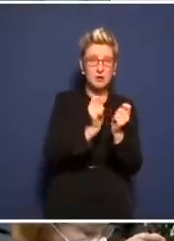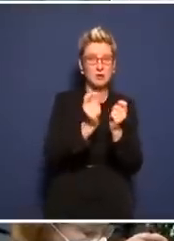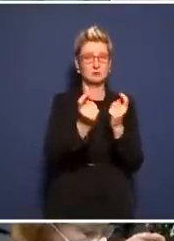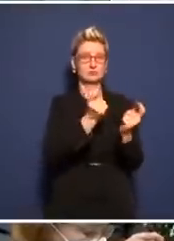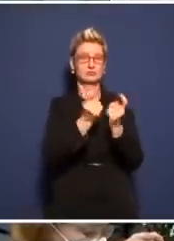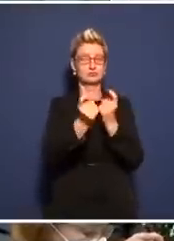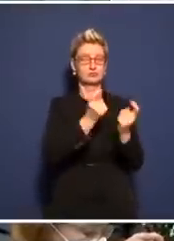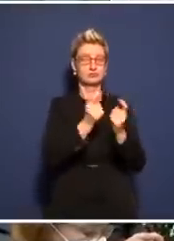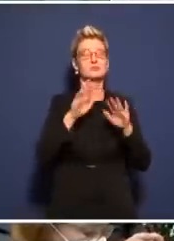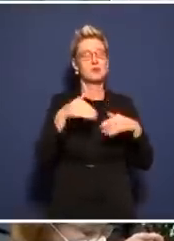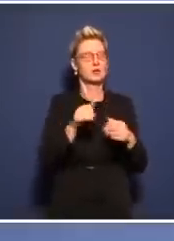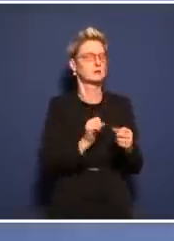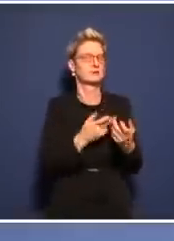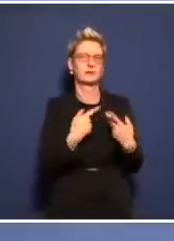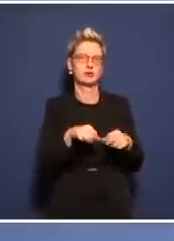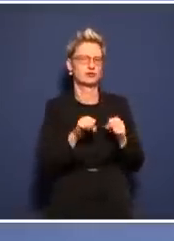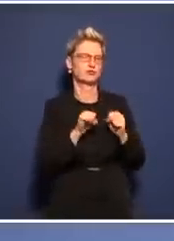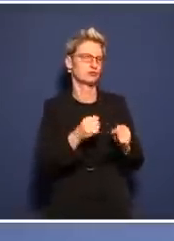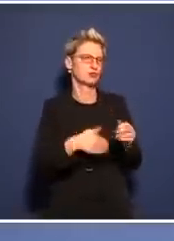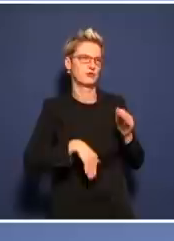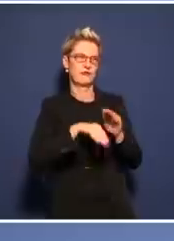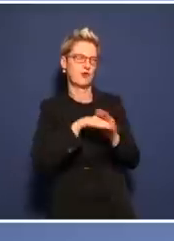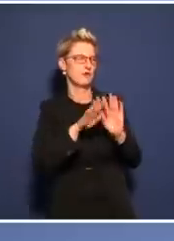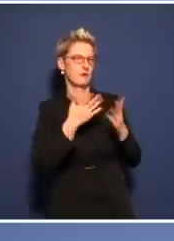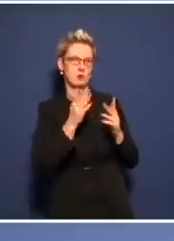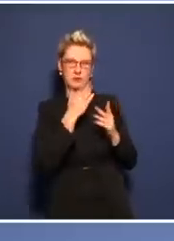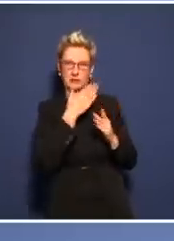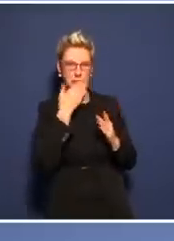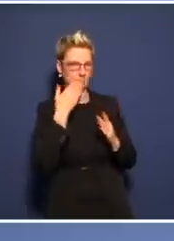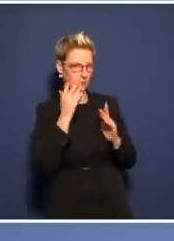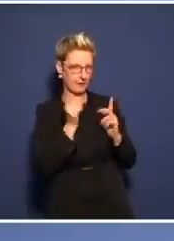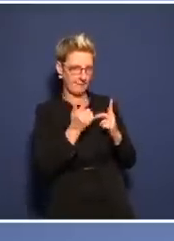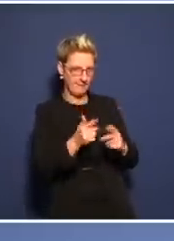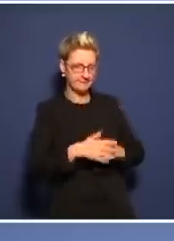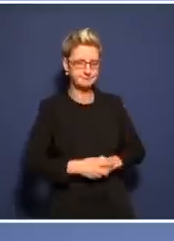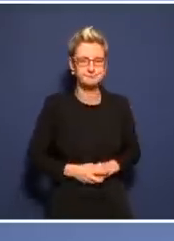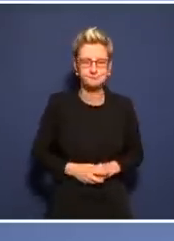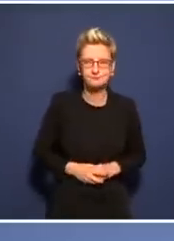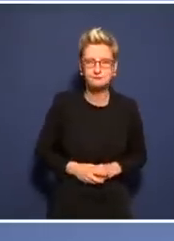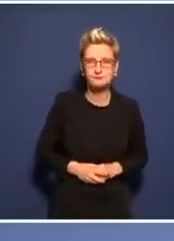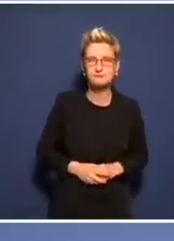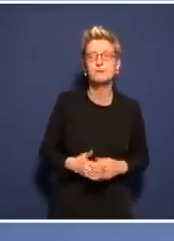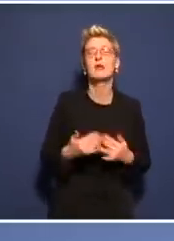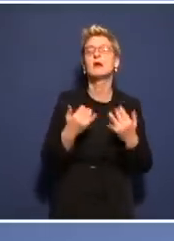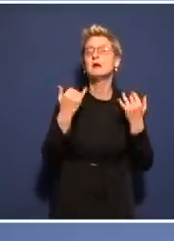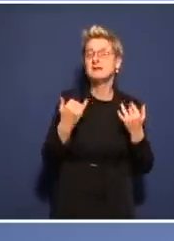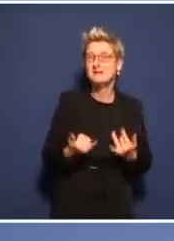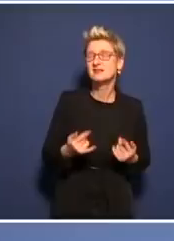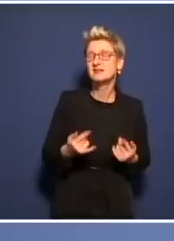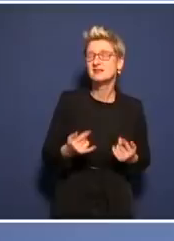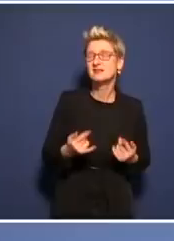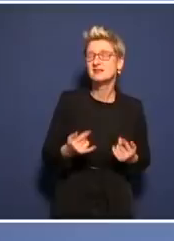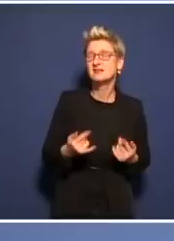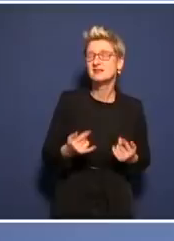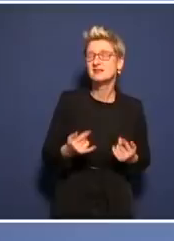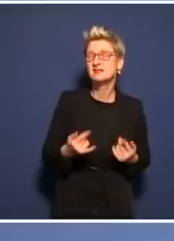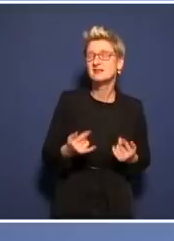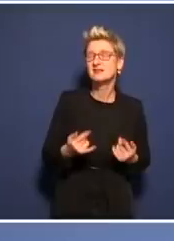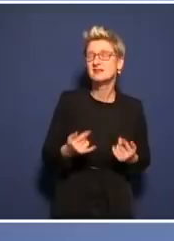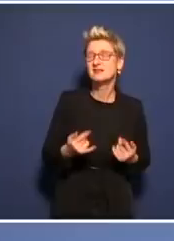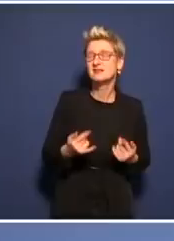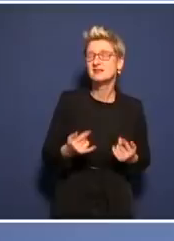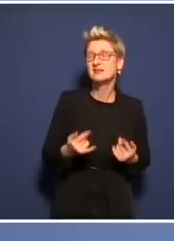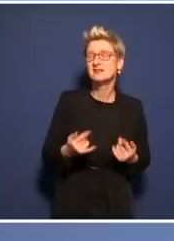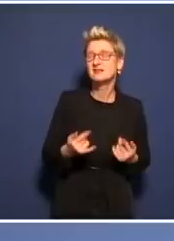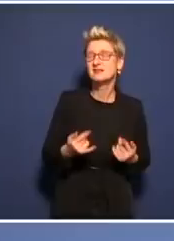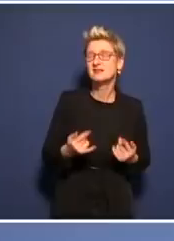Aber kehren wir zurück zum Minister. Also ich glaube, dass wir jetzt in ein schwieriges Fahrwasser kommen. Waren wir bisher in